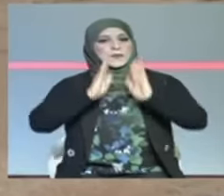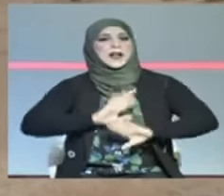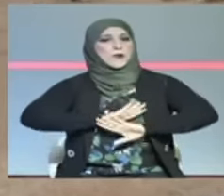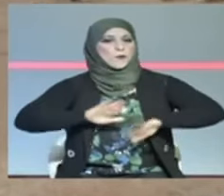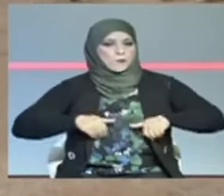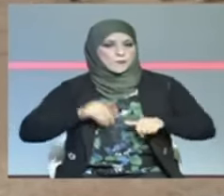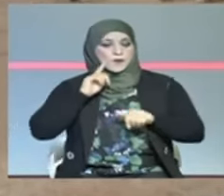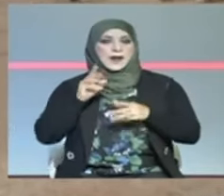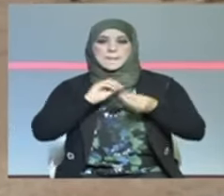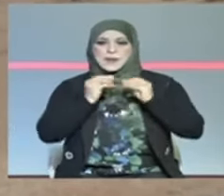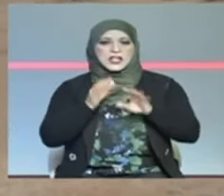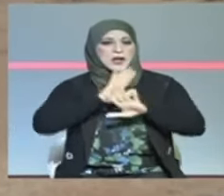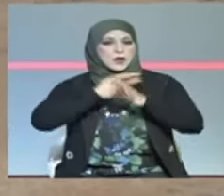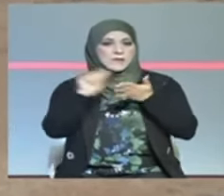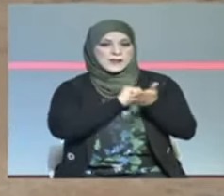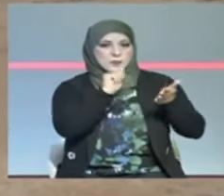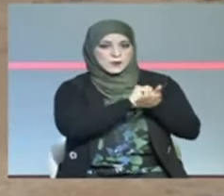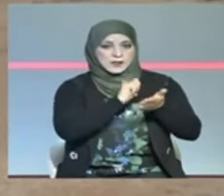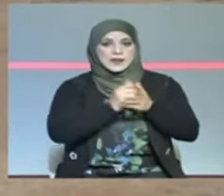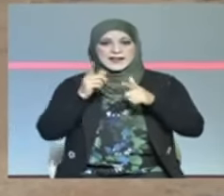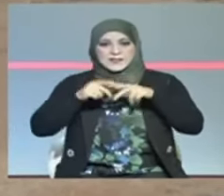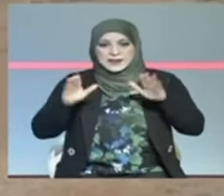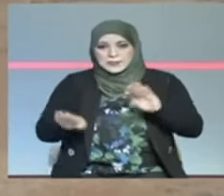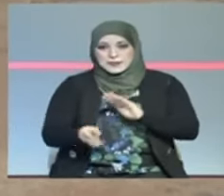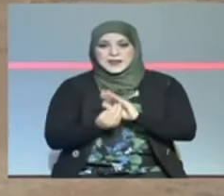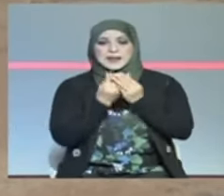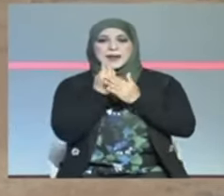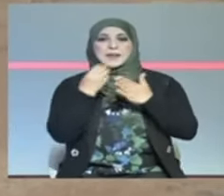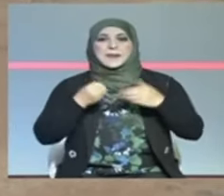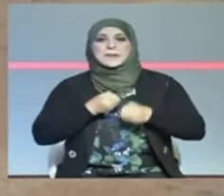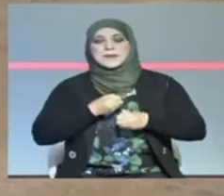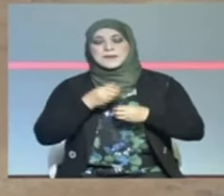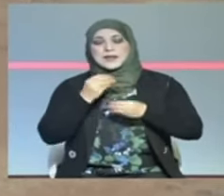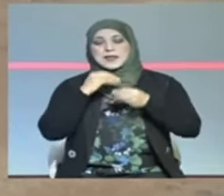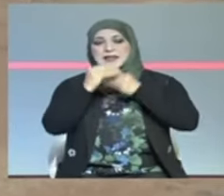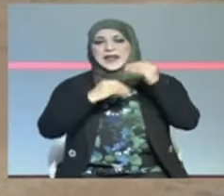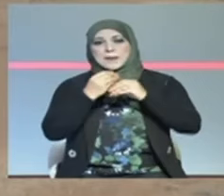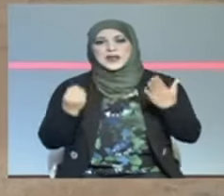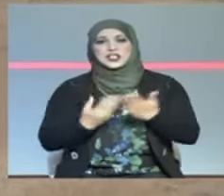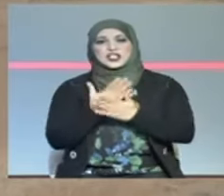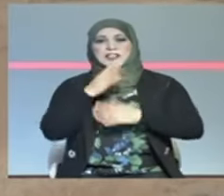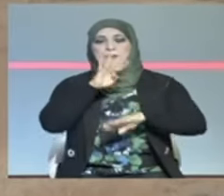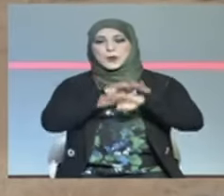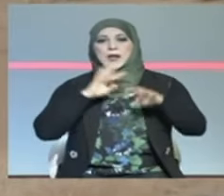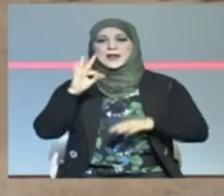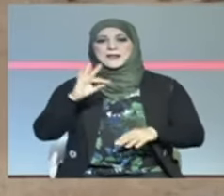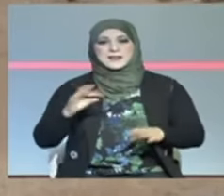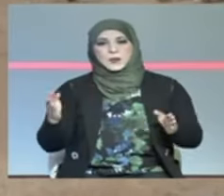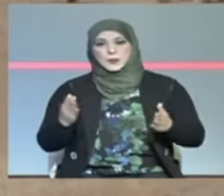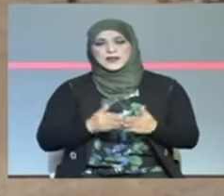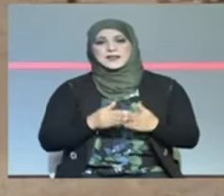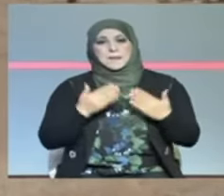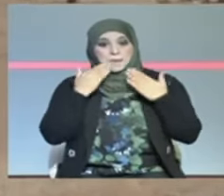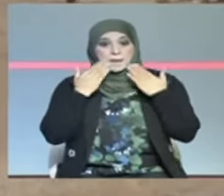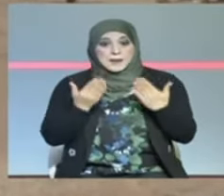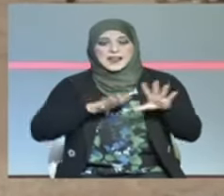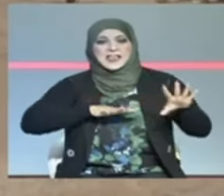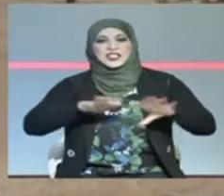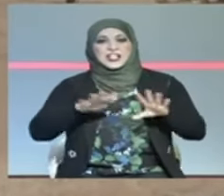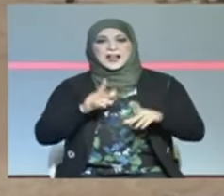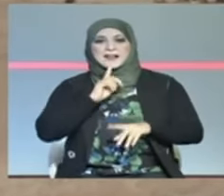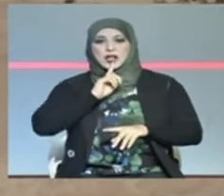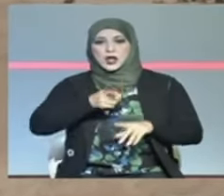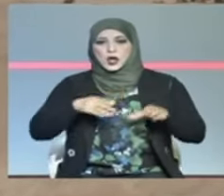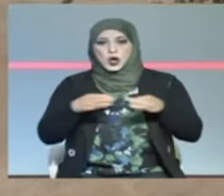ومعها تنطلق ايضا مسيرة جديدة للتنمية بولاية تطوين بمثل الإجراءات